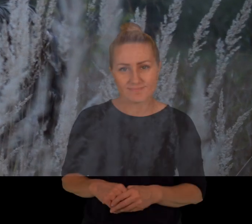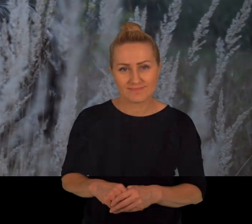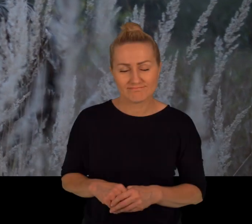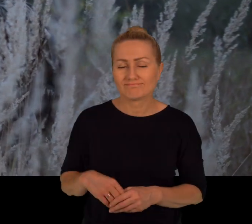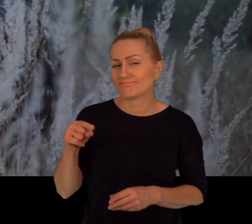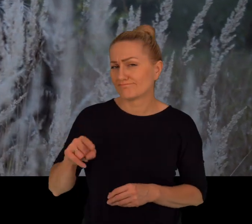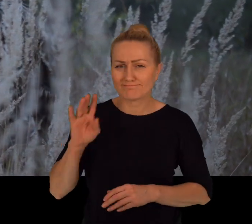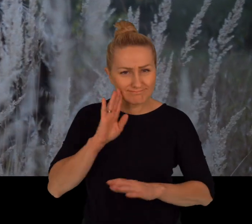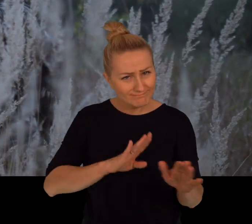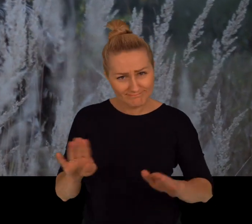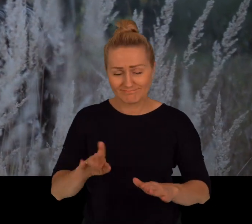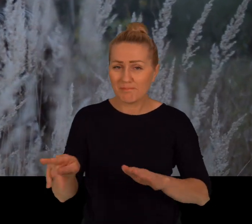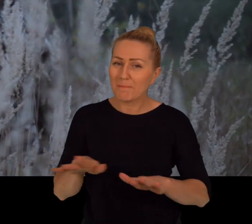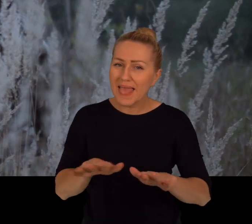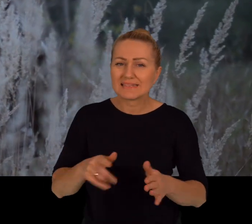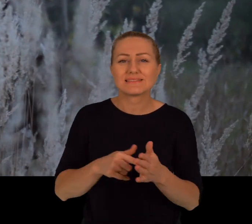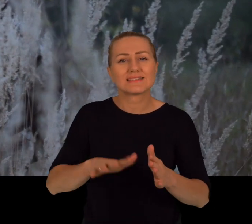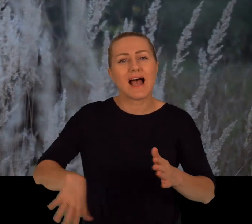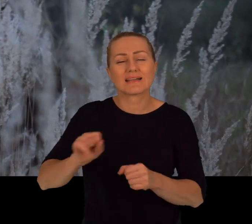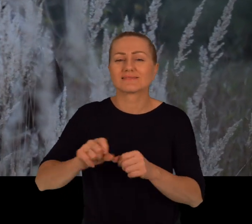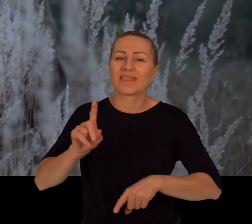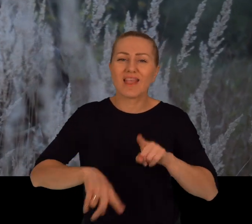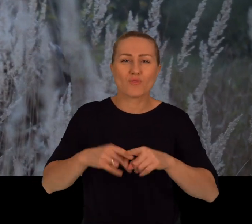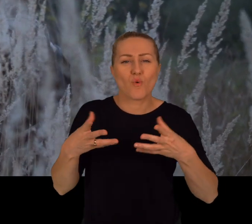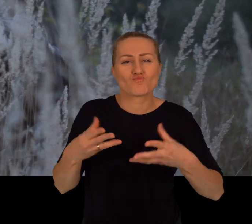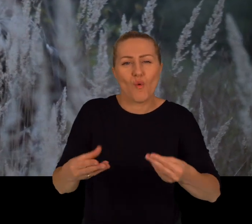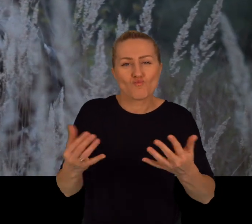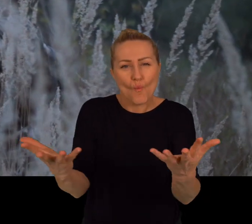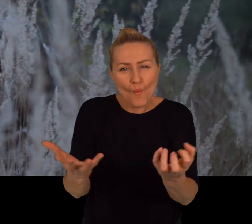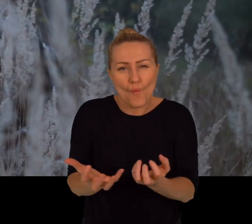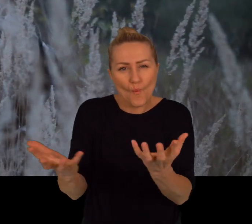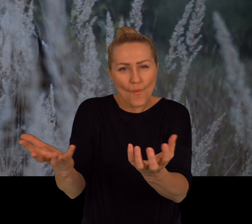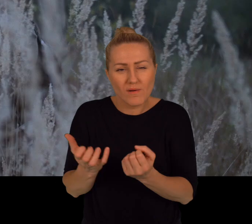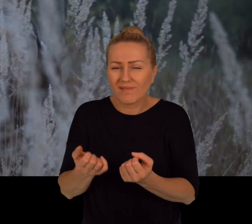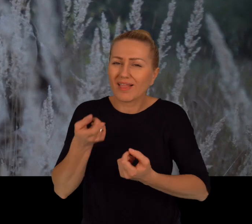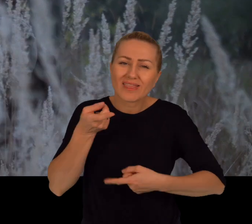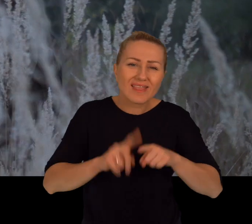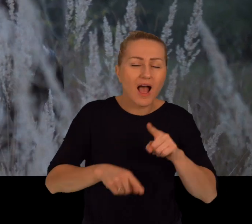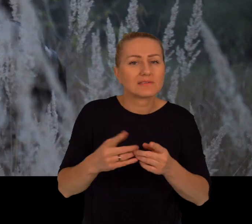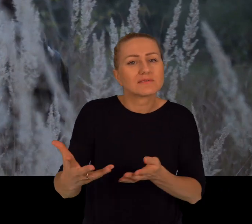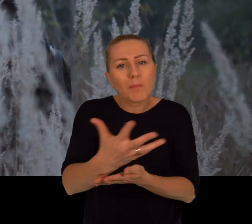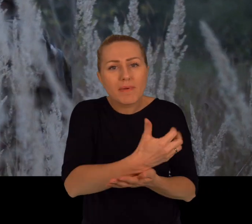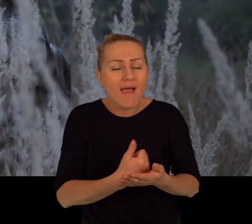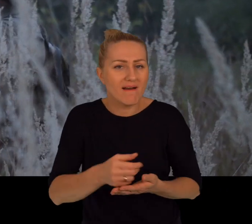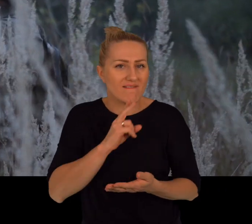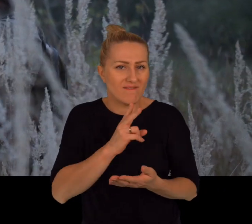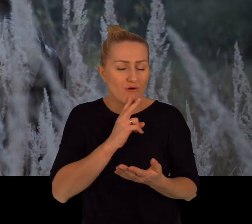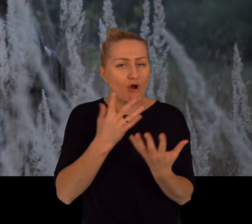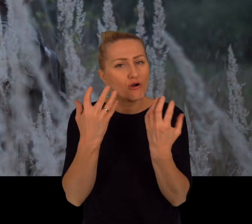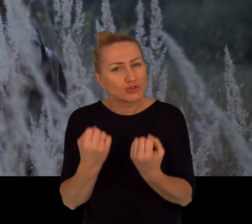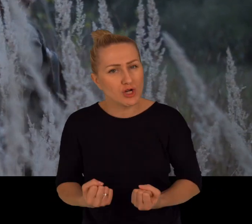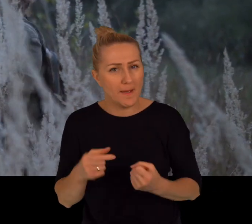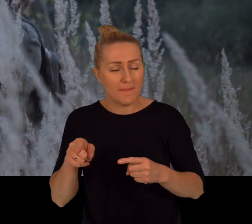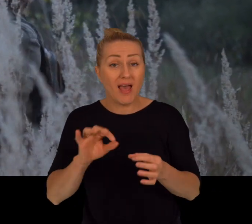To są wciąż miejsca, które działają jak naturalne gąbki i one po prostu naturalnie retencjonują wodę,